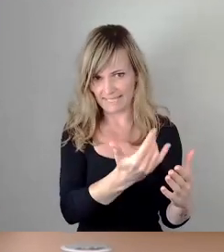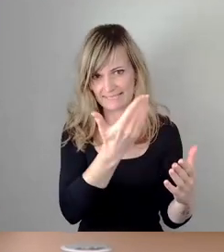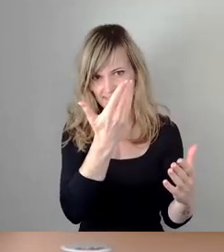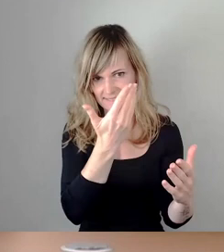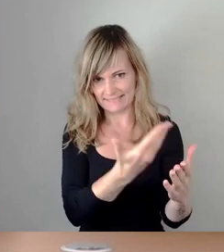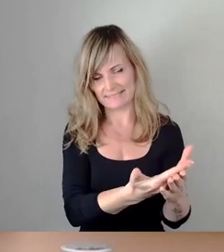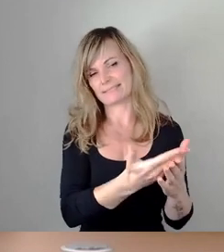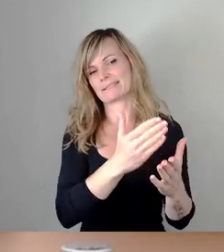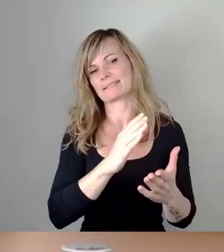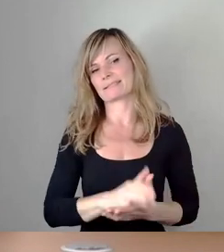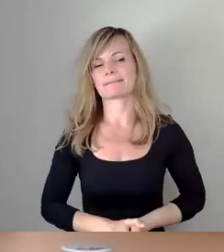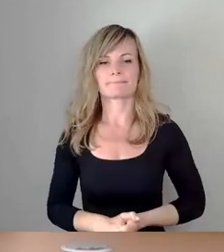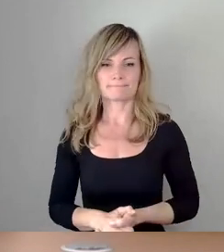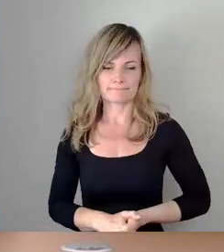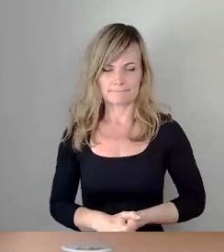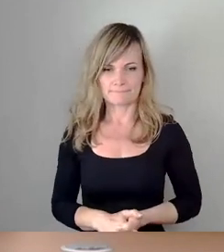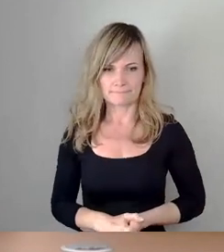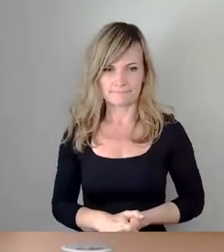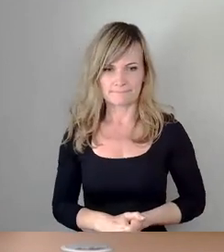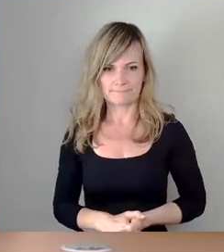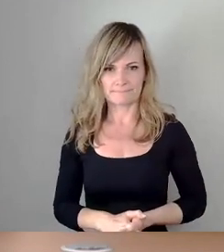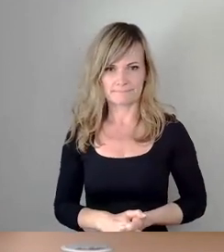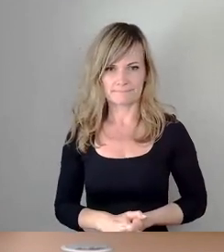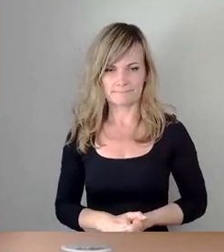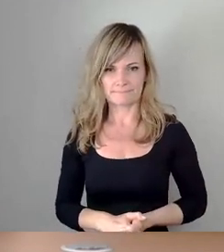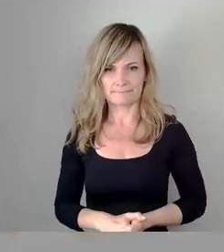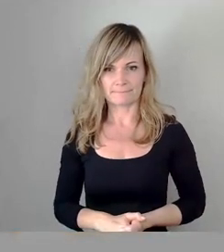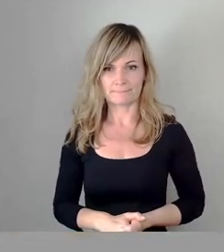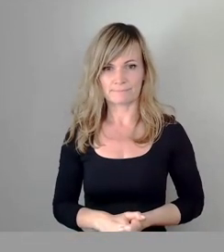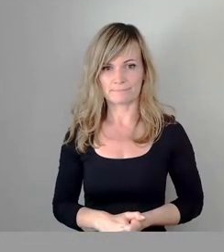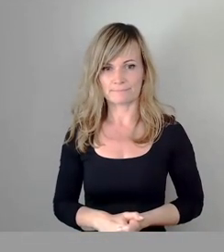der AfD-Fraktion zustimmen kann, den bitte ich um das Stimmzeichen.